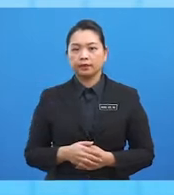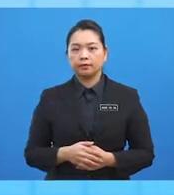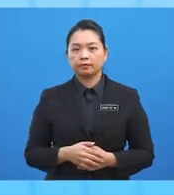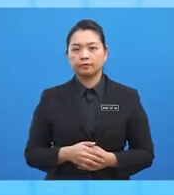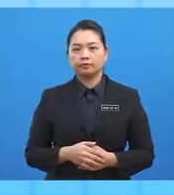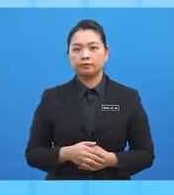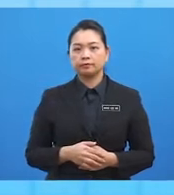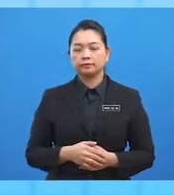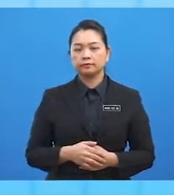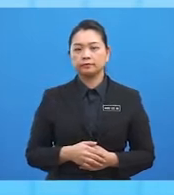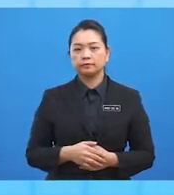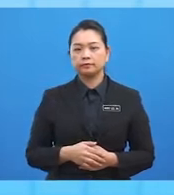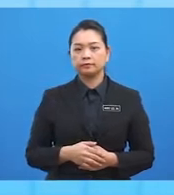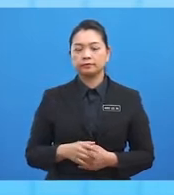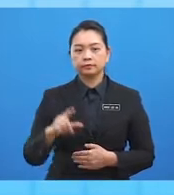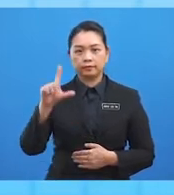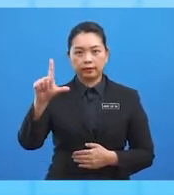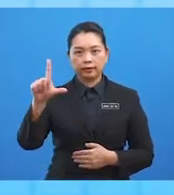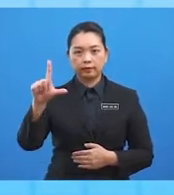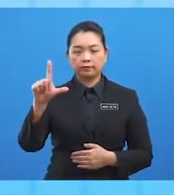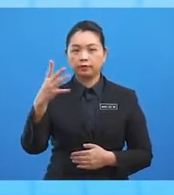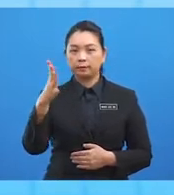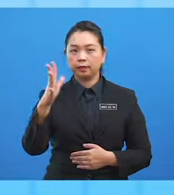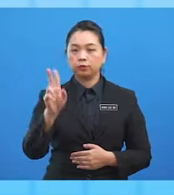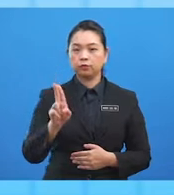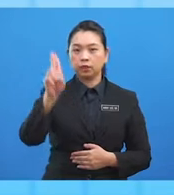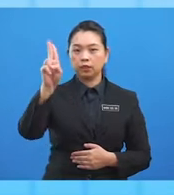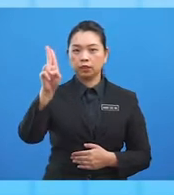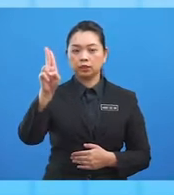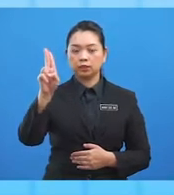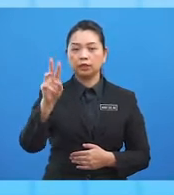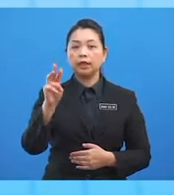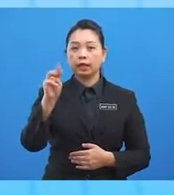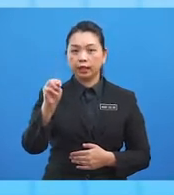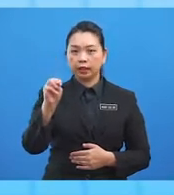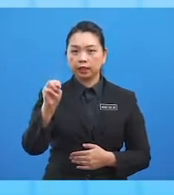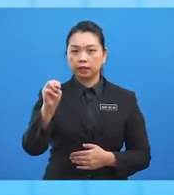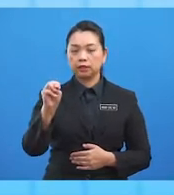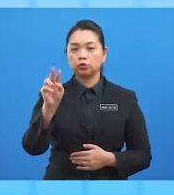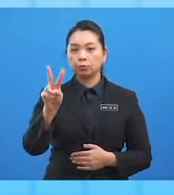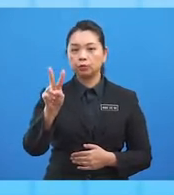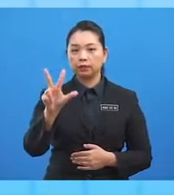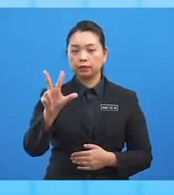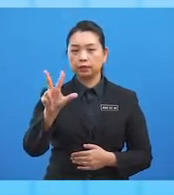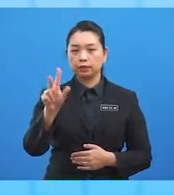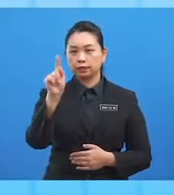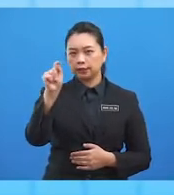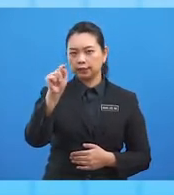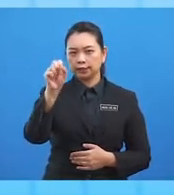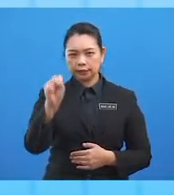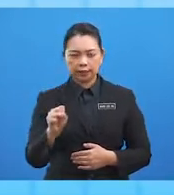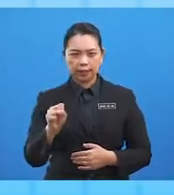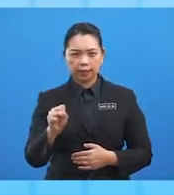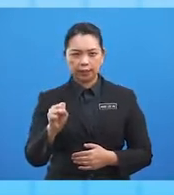L ialah 15 darjah utara dan latitude M ialah 23 darjah